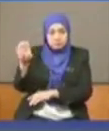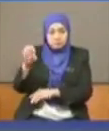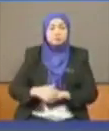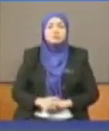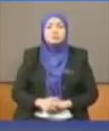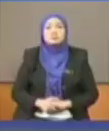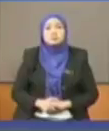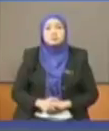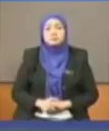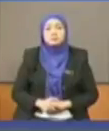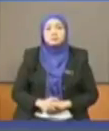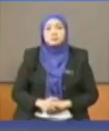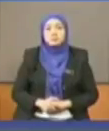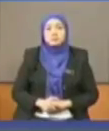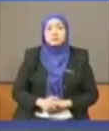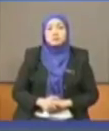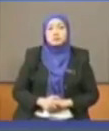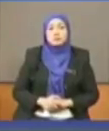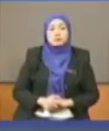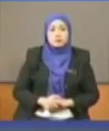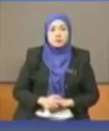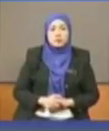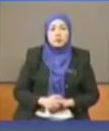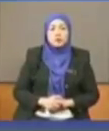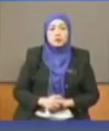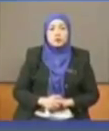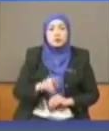SPM akan diedarkan secara berperingkat.